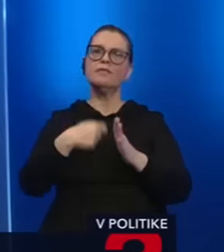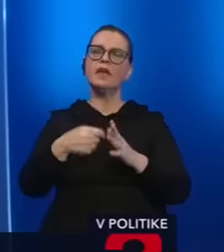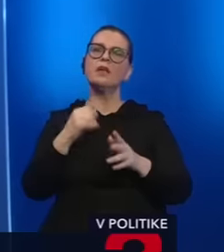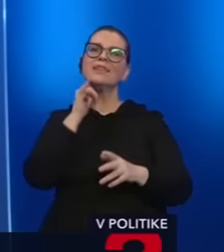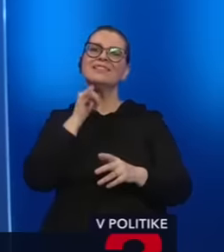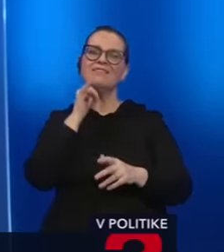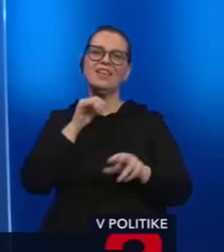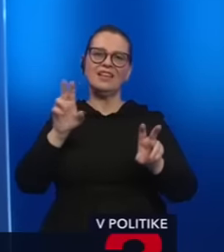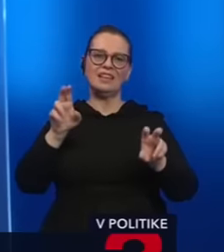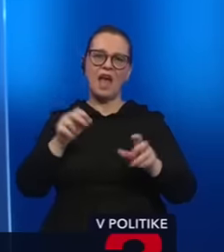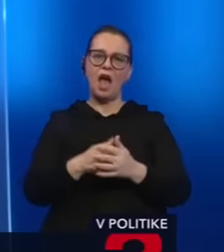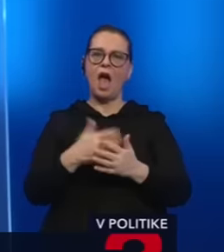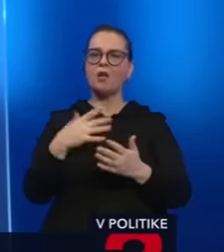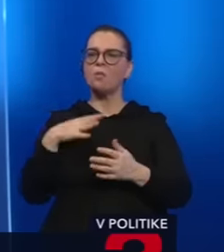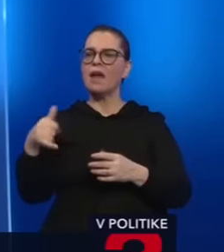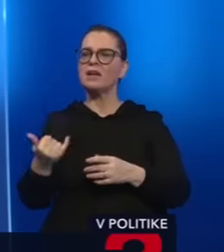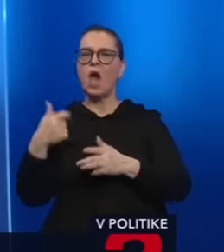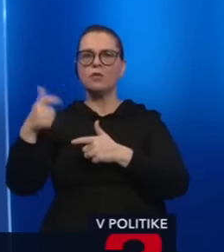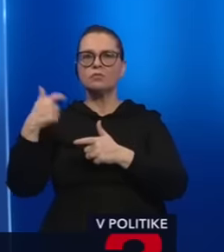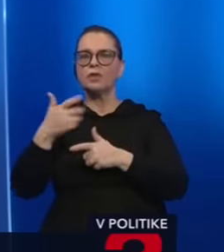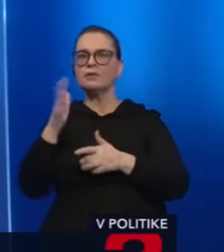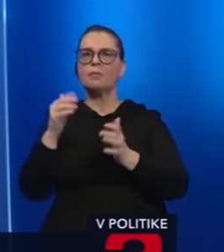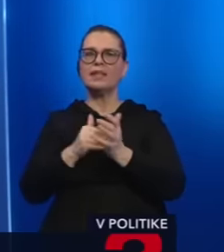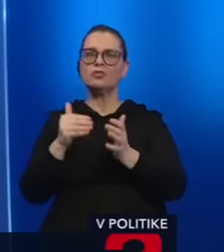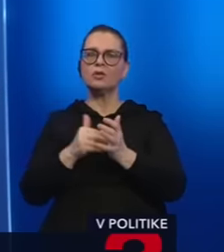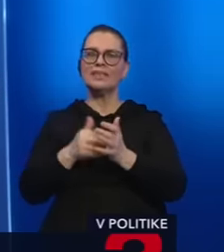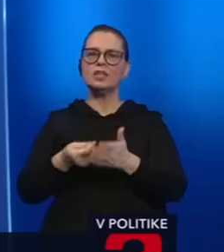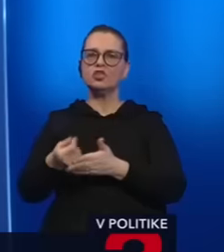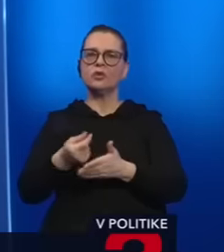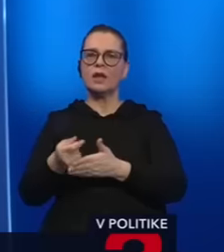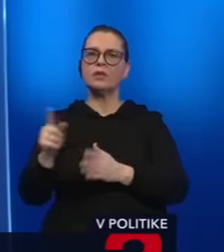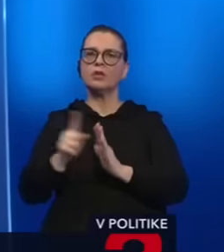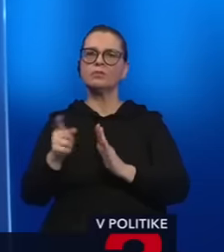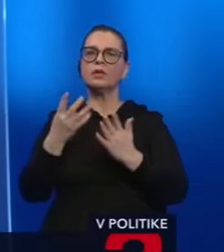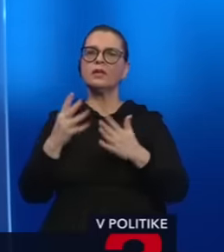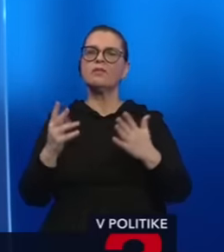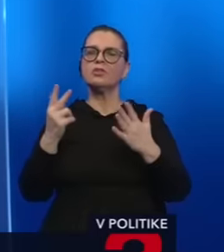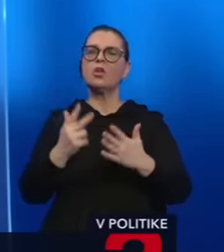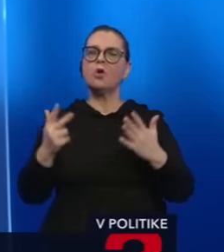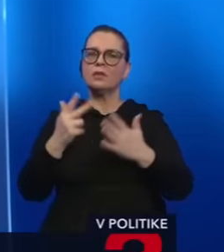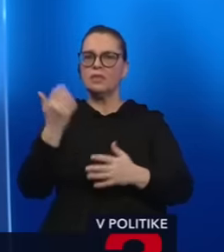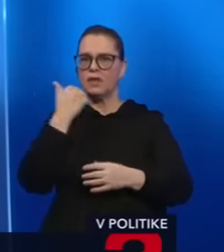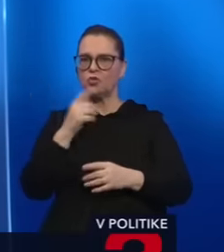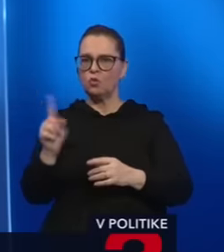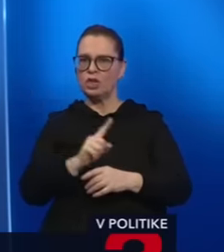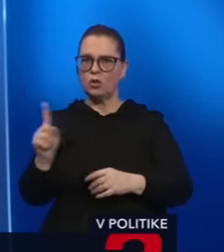fondov, ako pani Jaurová natačala film za 500 tisíc eur dotáciu a chodilo na ňo 978 ľudí do kina.